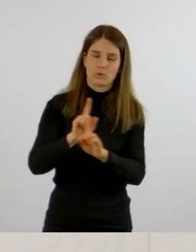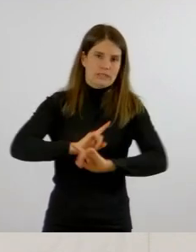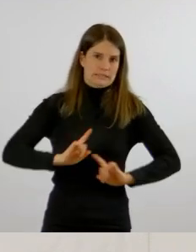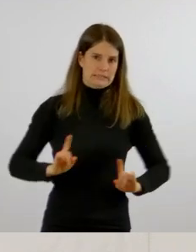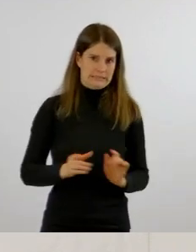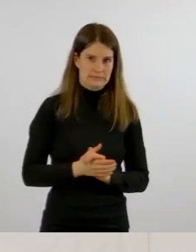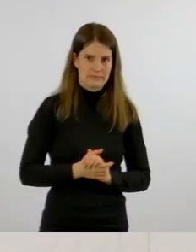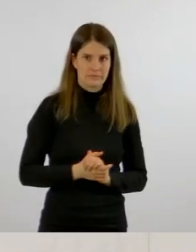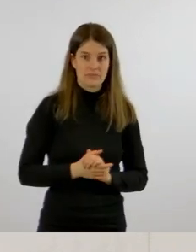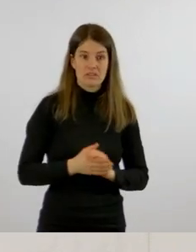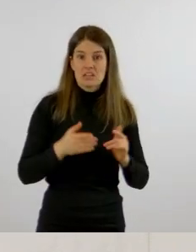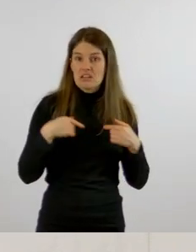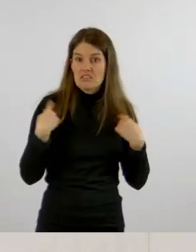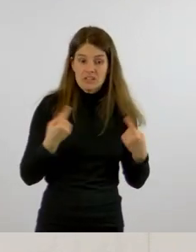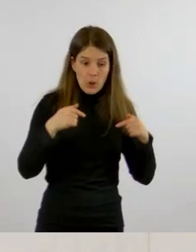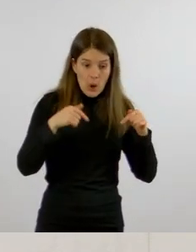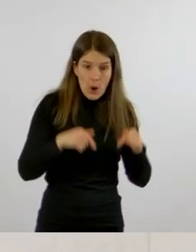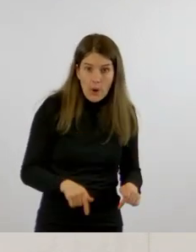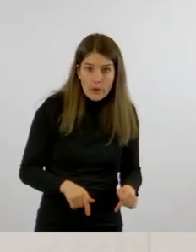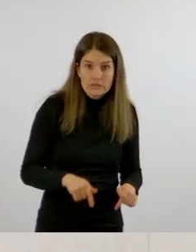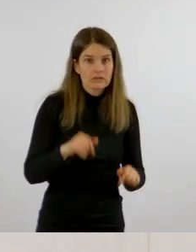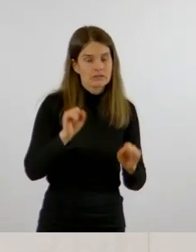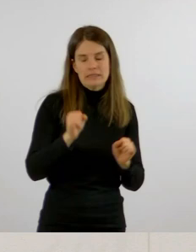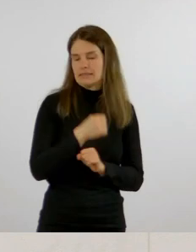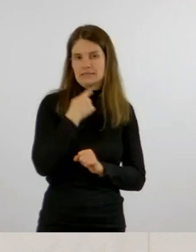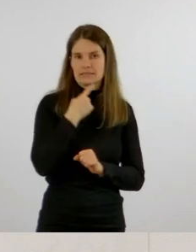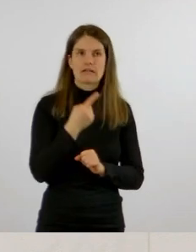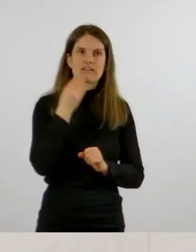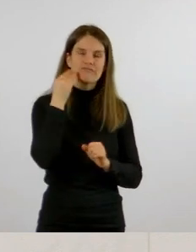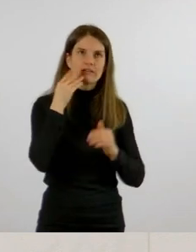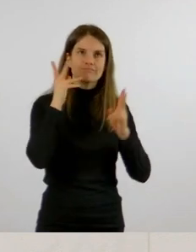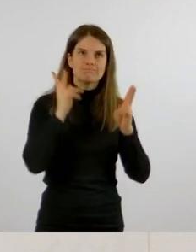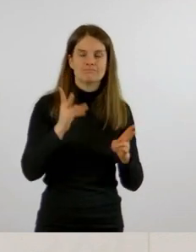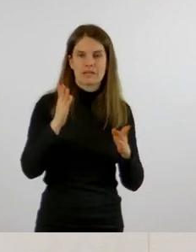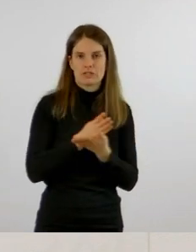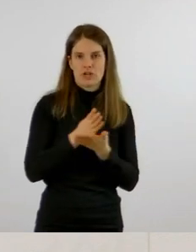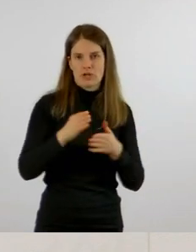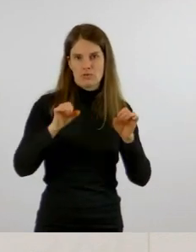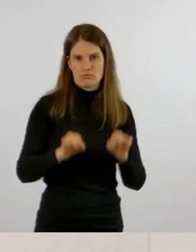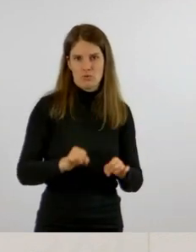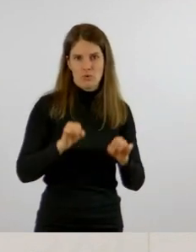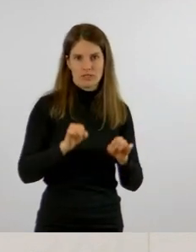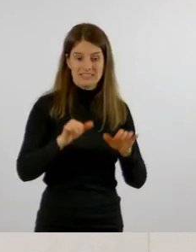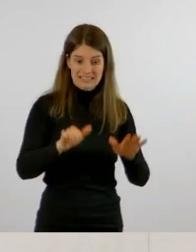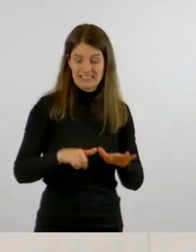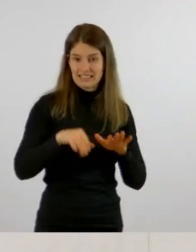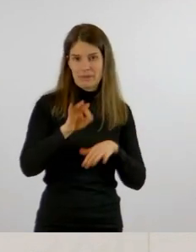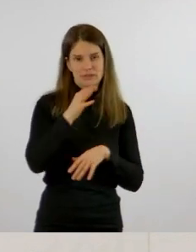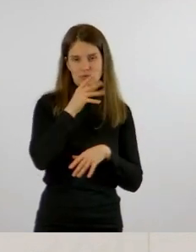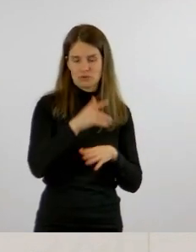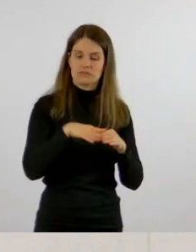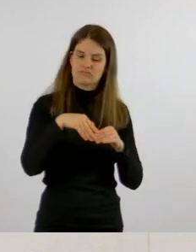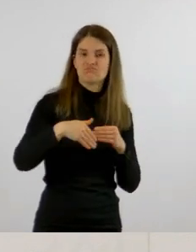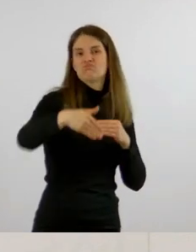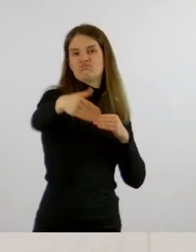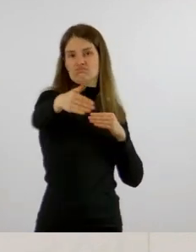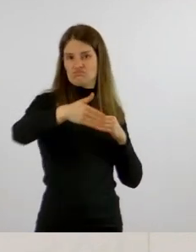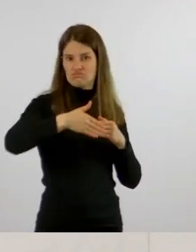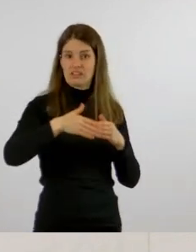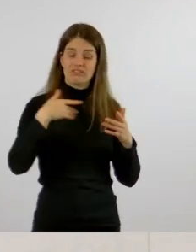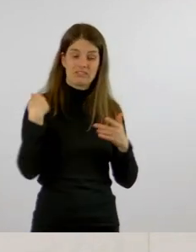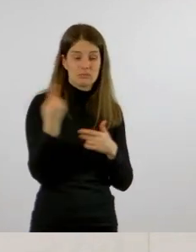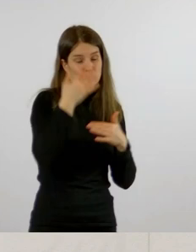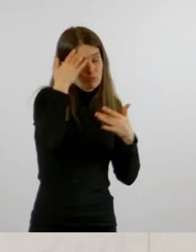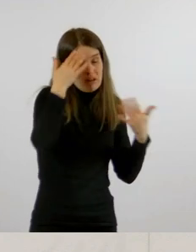wann überhaupt Entscheidungen getroffen werden, aber wir bereiten uns auch auf diese Frage vor und werden uns überlegen, wie lange